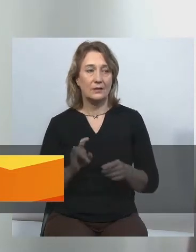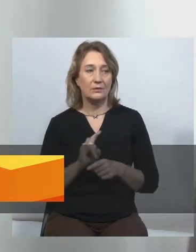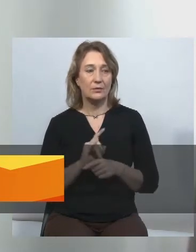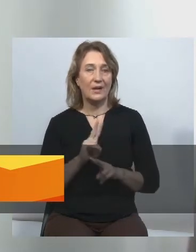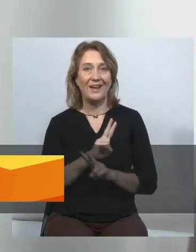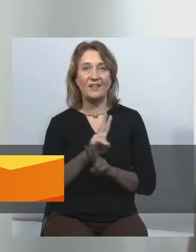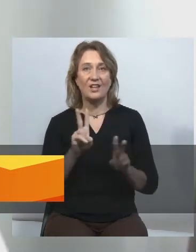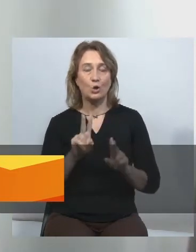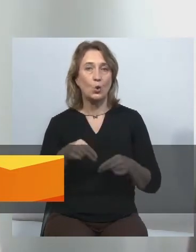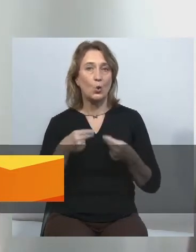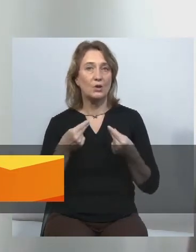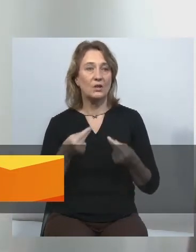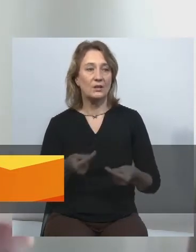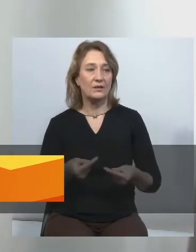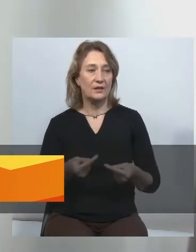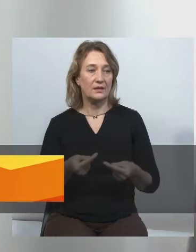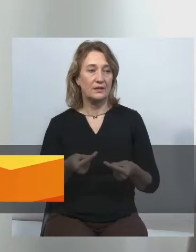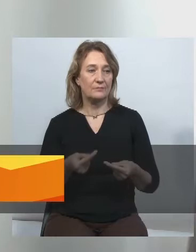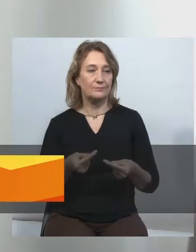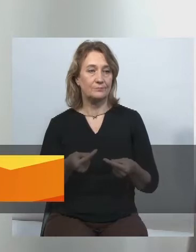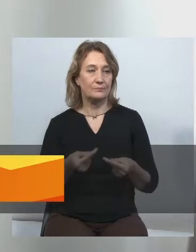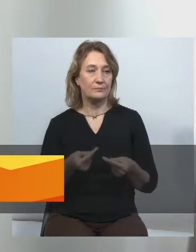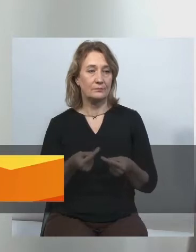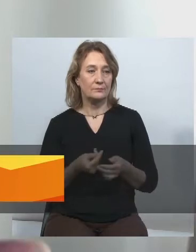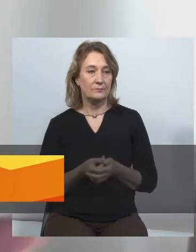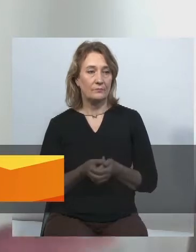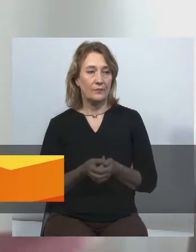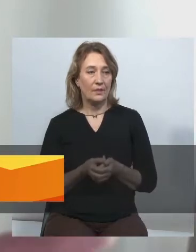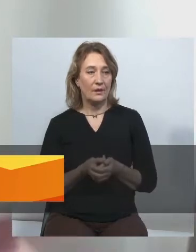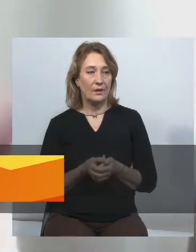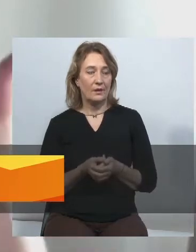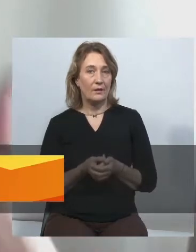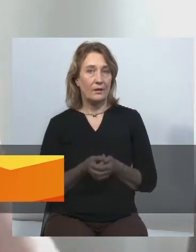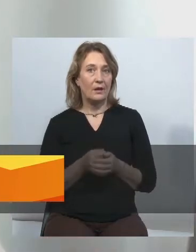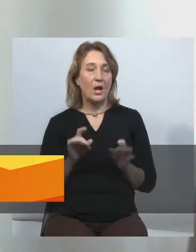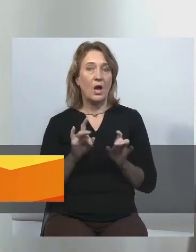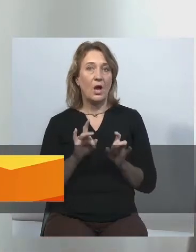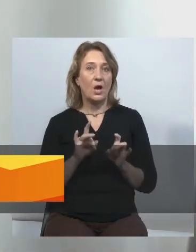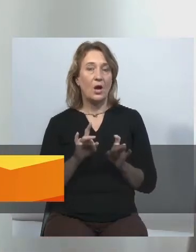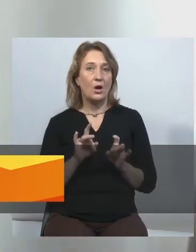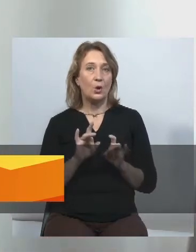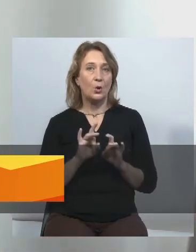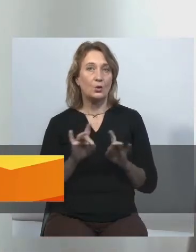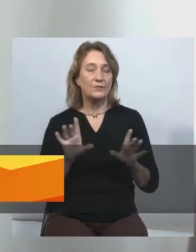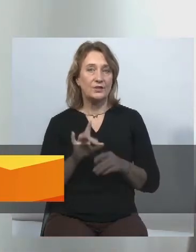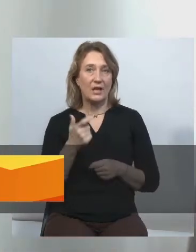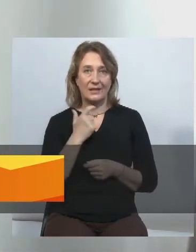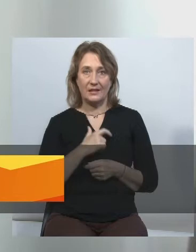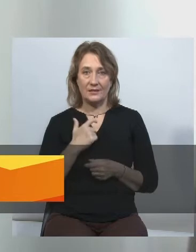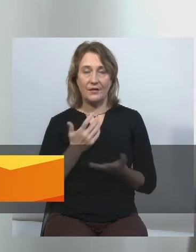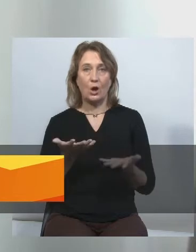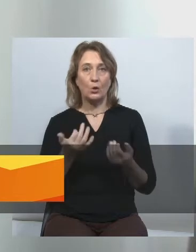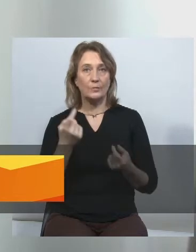ніхто не дає собі труду взагалі розвінчати для себе ж, отримавши інформацію